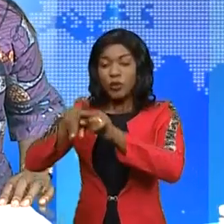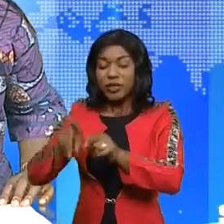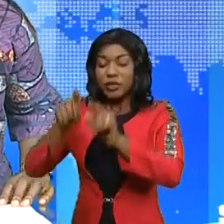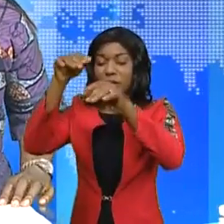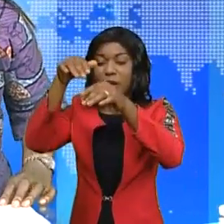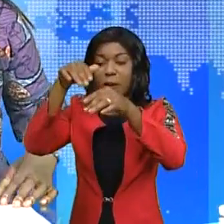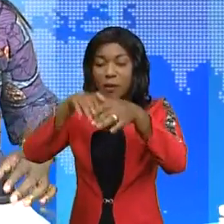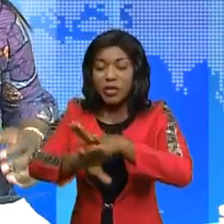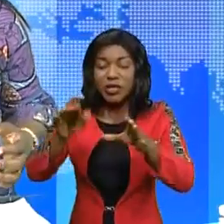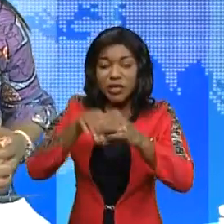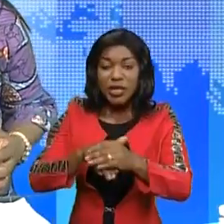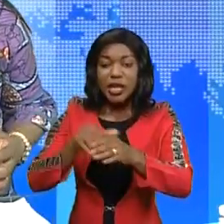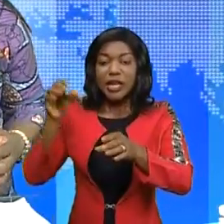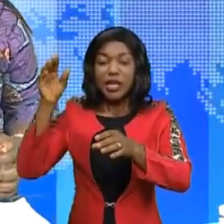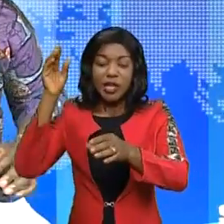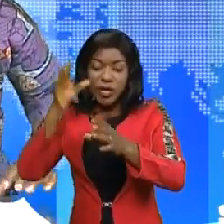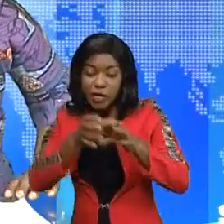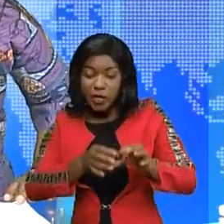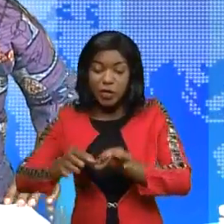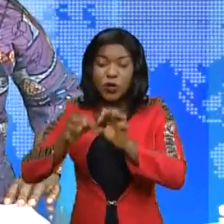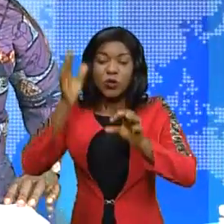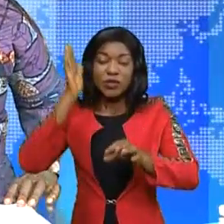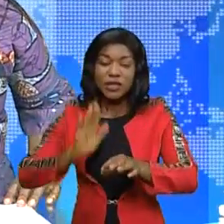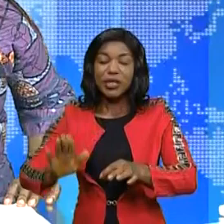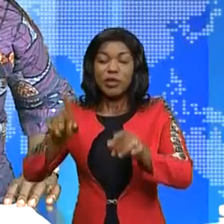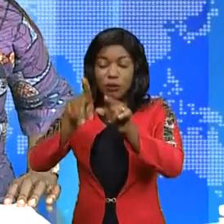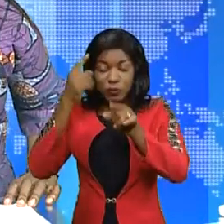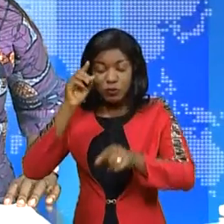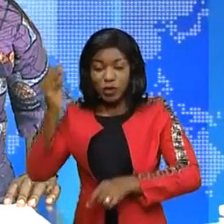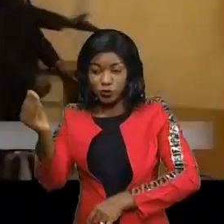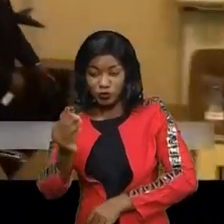Kinoani pour parler également du développement de cette province.